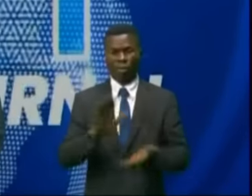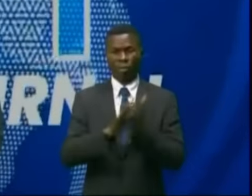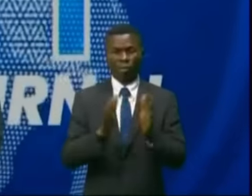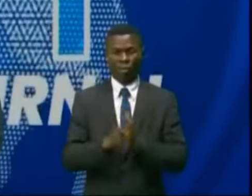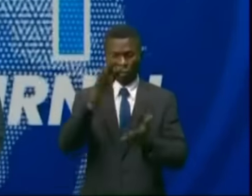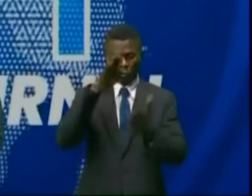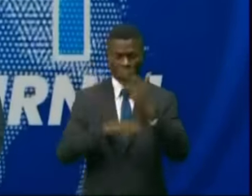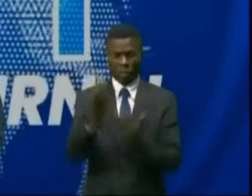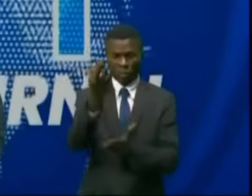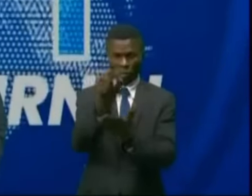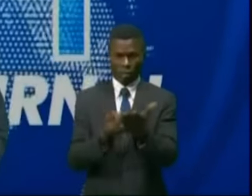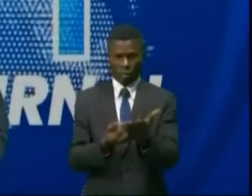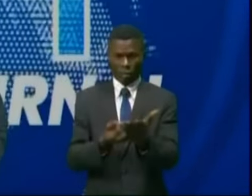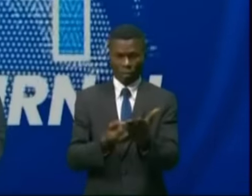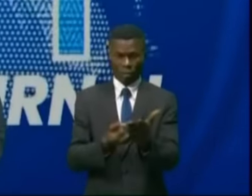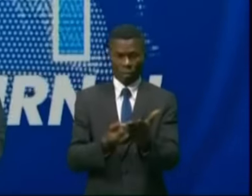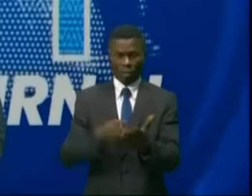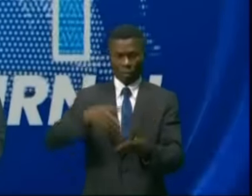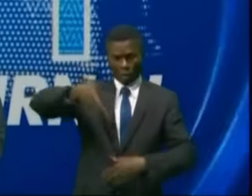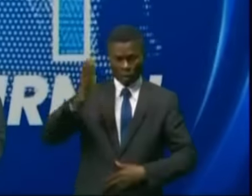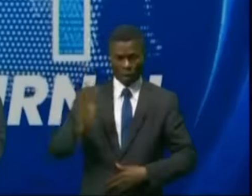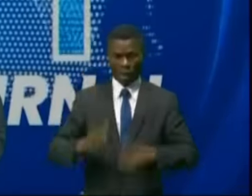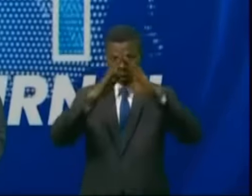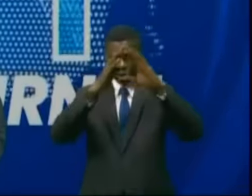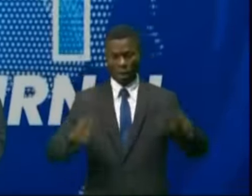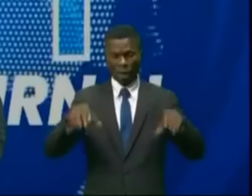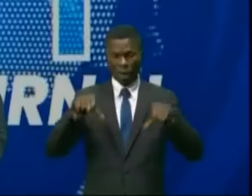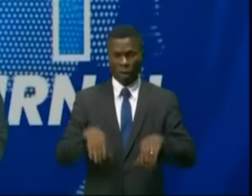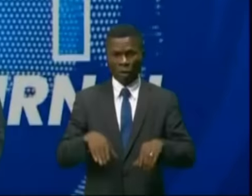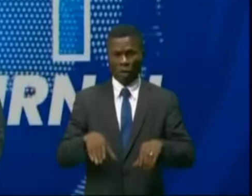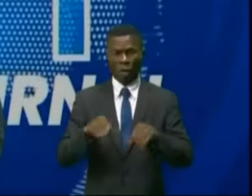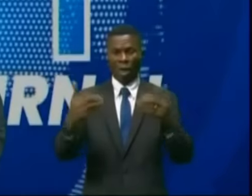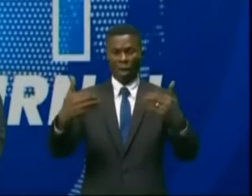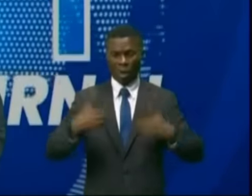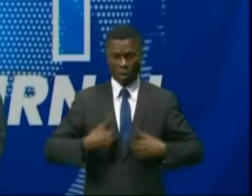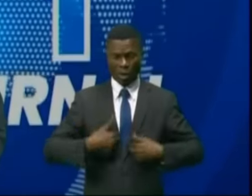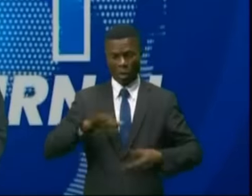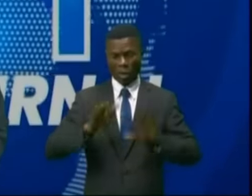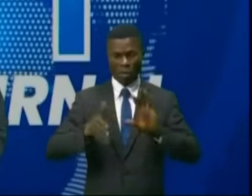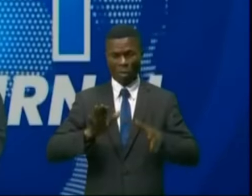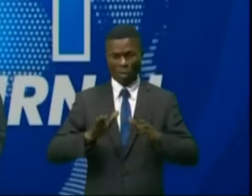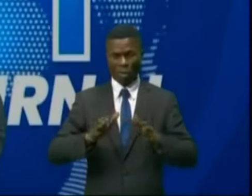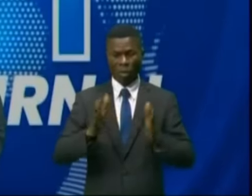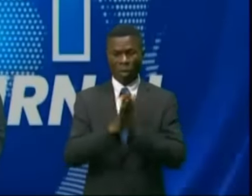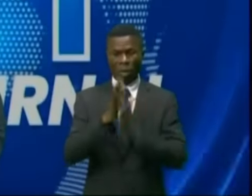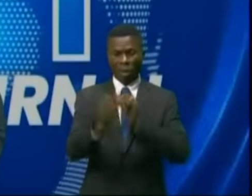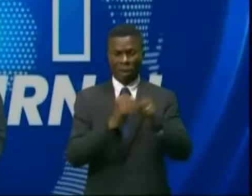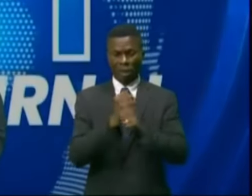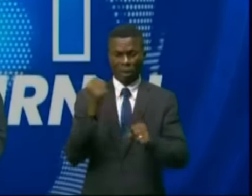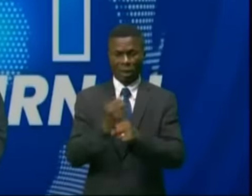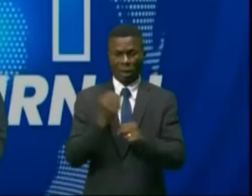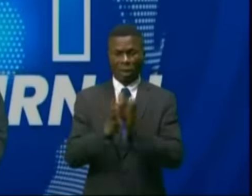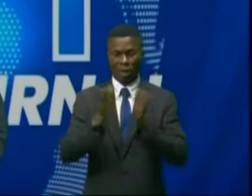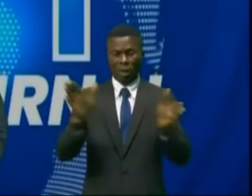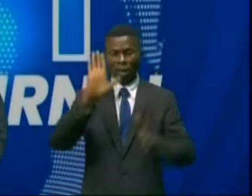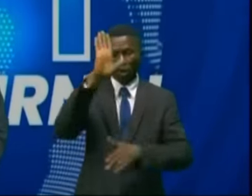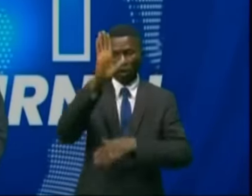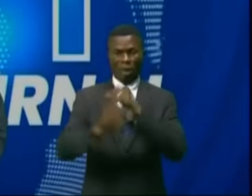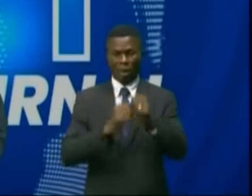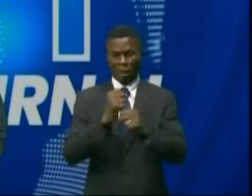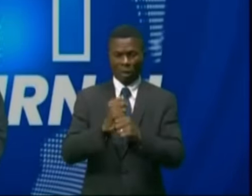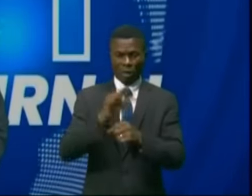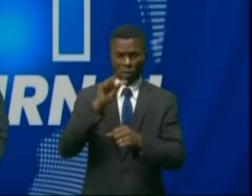inscrit au registre de la Chambre des experts immobiliers en RDC, avoir au minimum 10 ans d'expérience générale et 5 ans